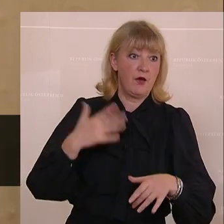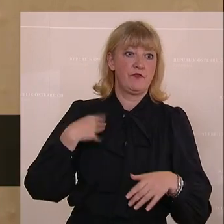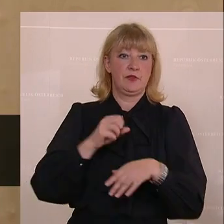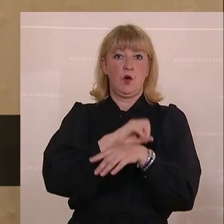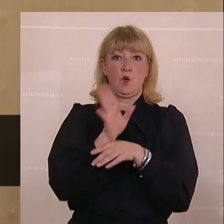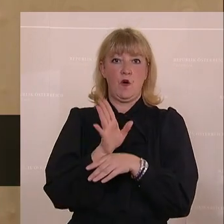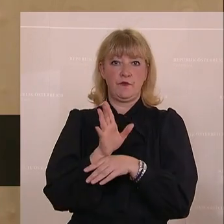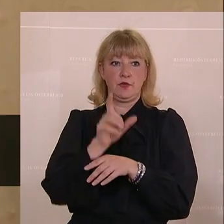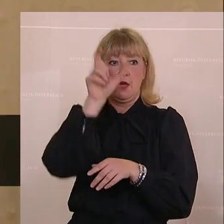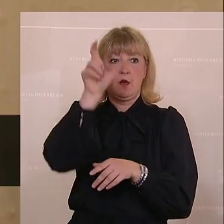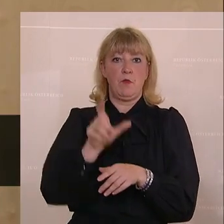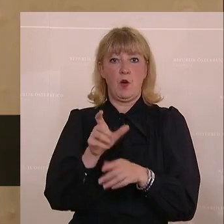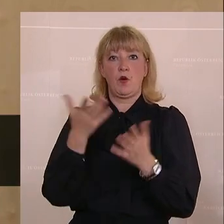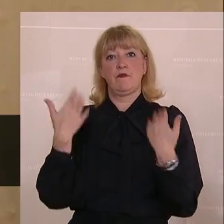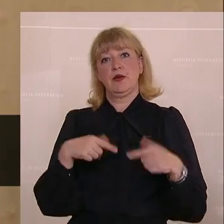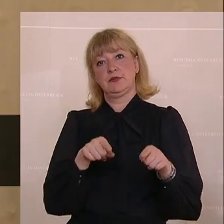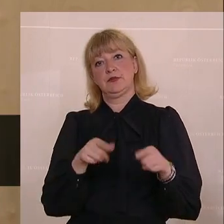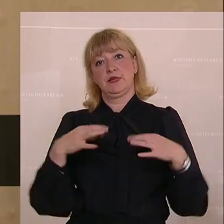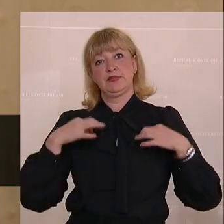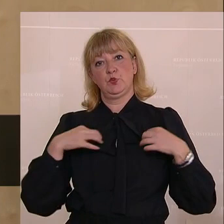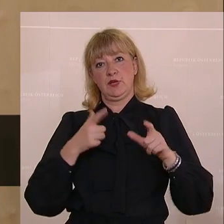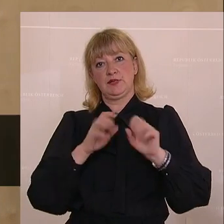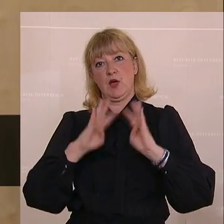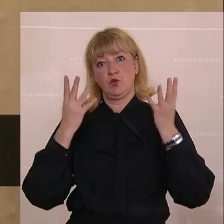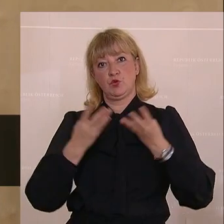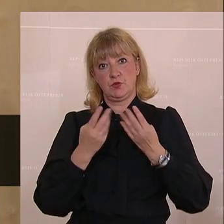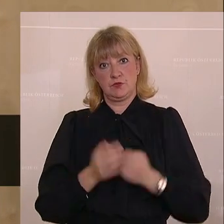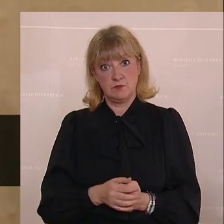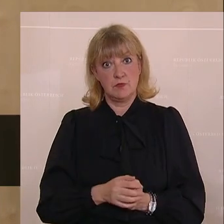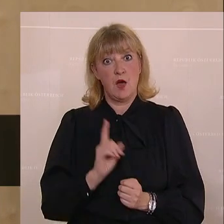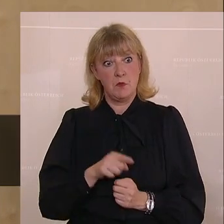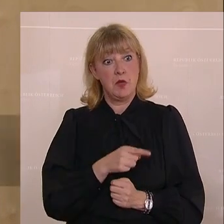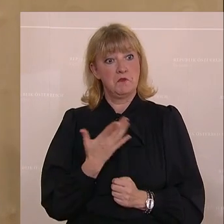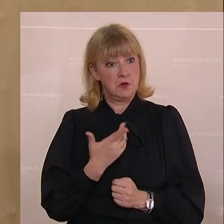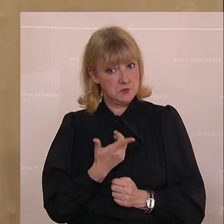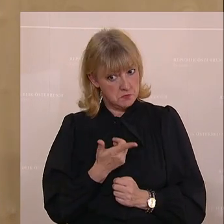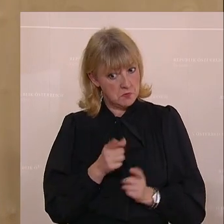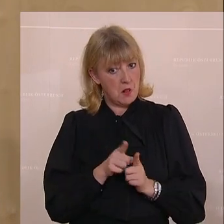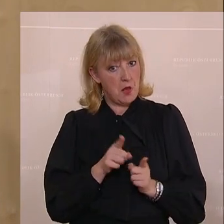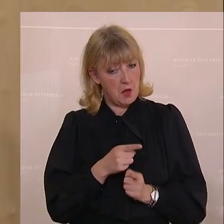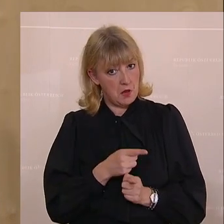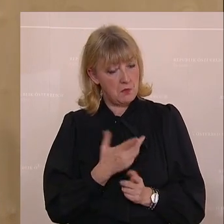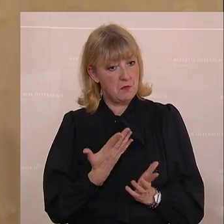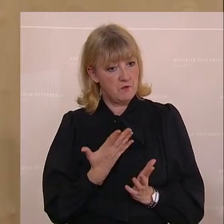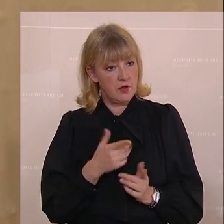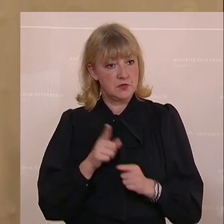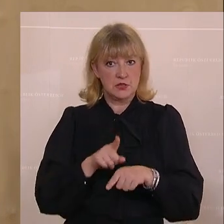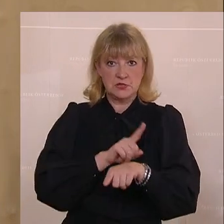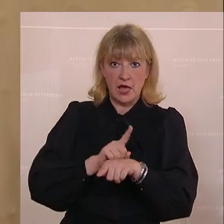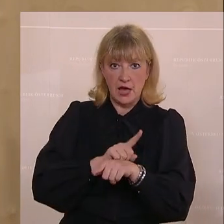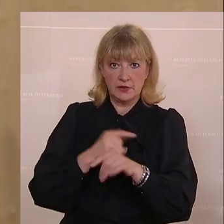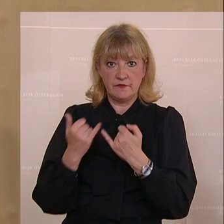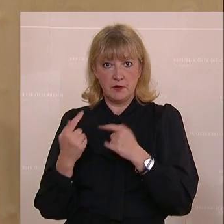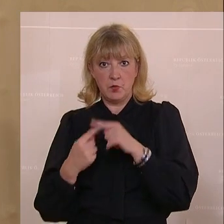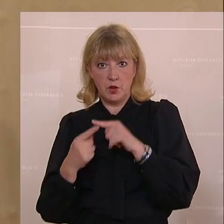-Blog aus dem Gesundheitsausschuss. Und was daran noch gleich ist, ist die Art und die Zeit, wie Politik gemacht